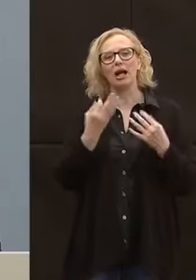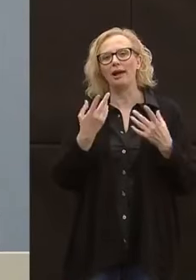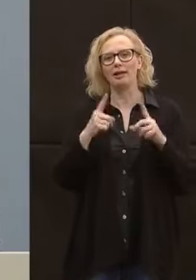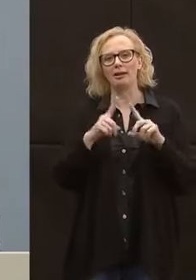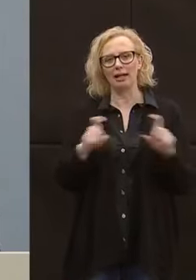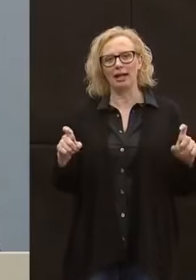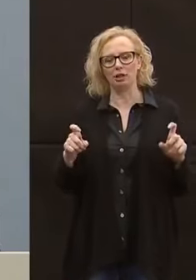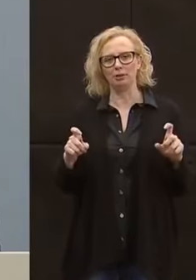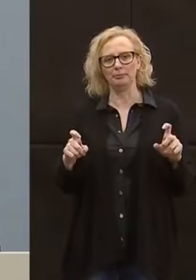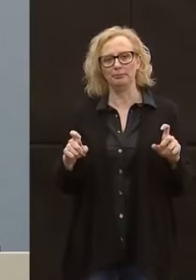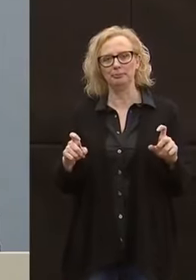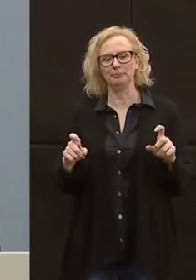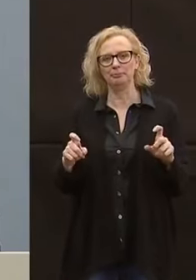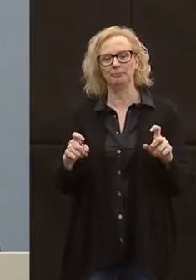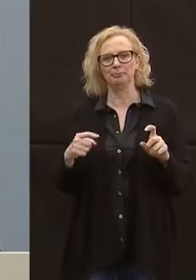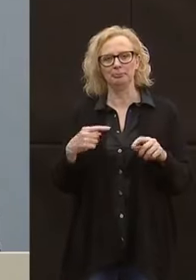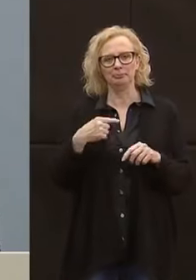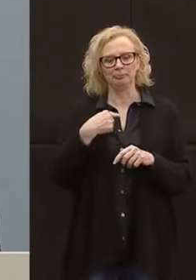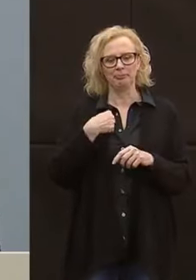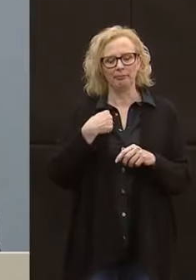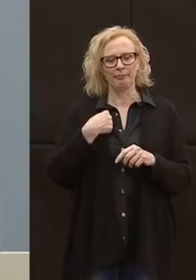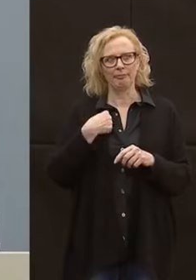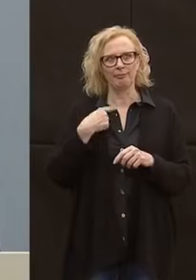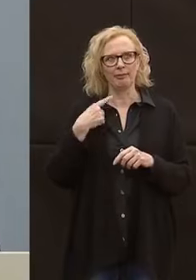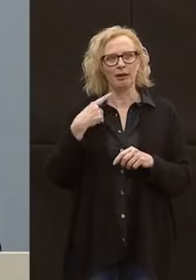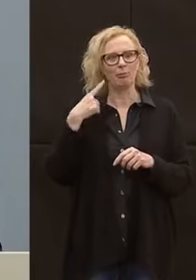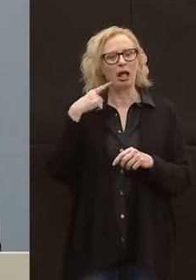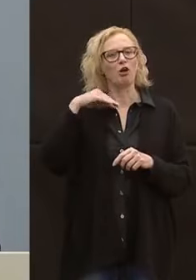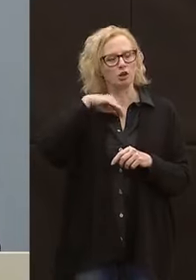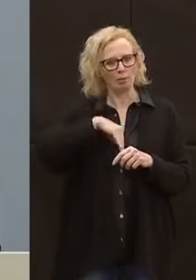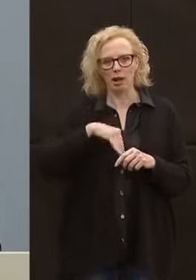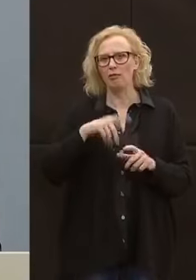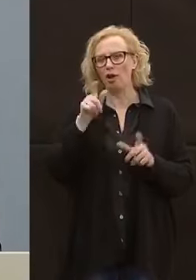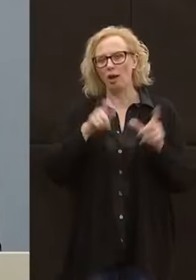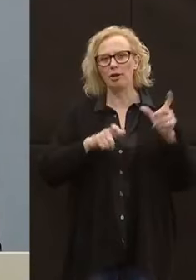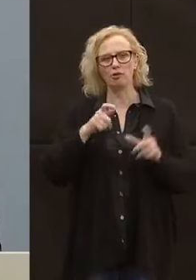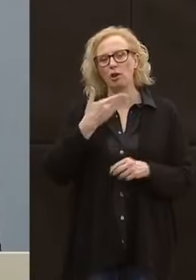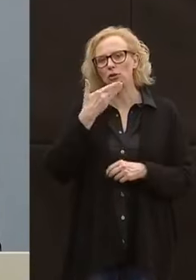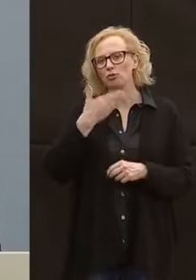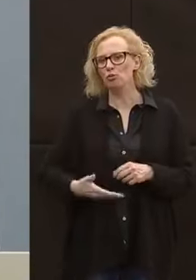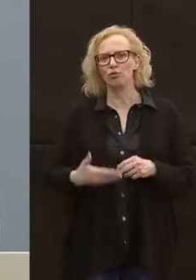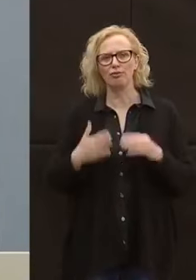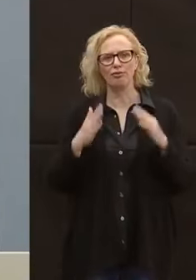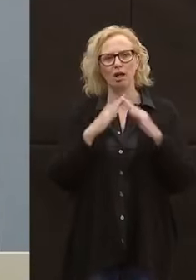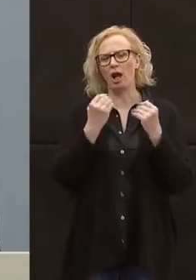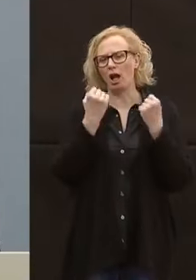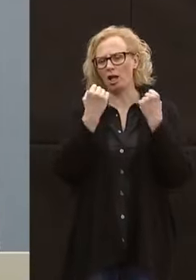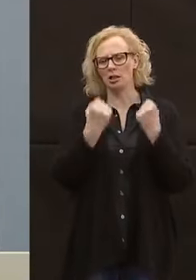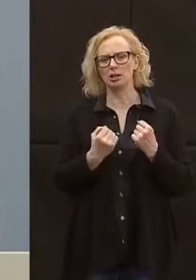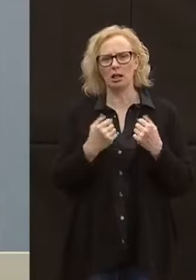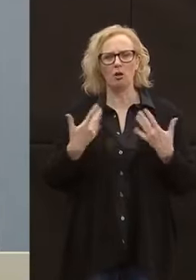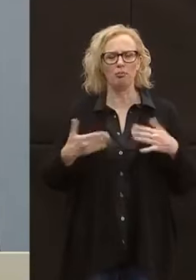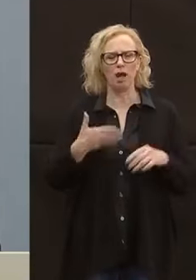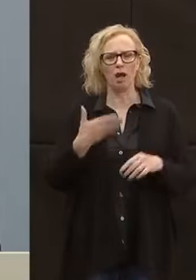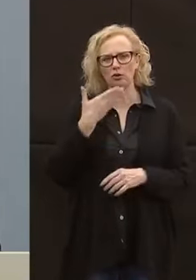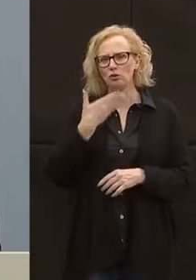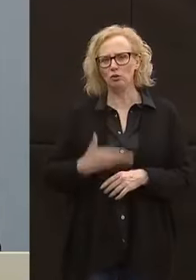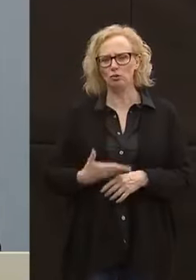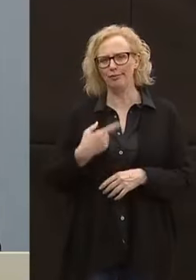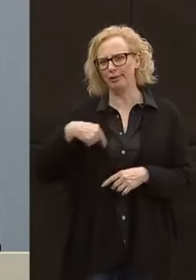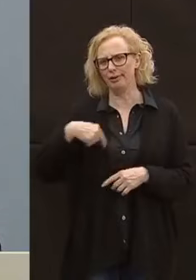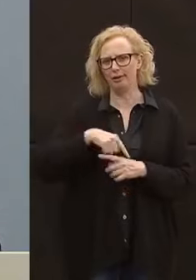cose. Allora, io sono consapevole che i trentini sono stanchi di stare a casa e stufi, questo ormai lo abbiamo